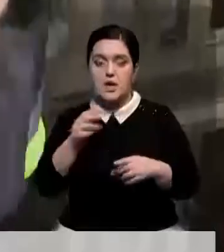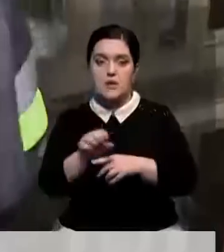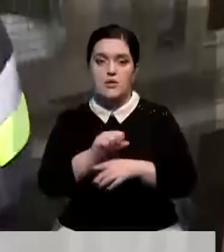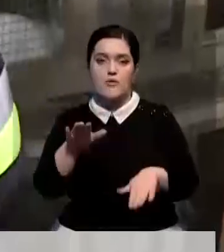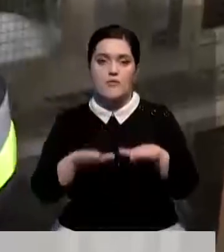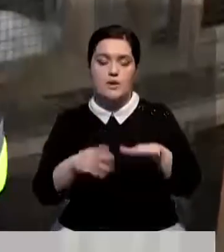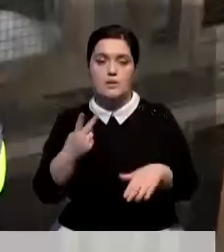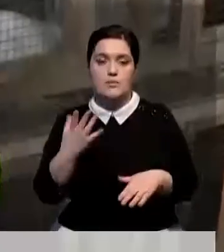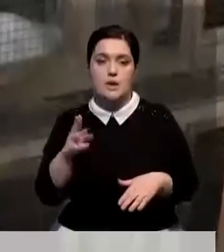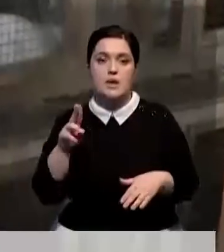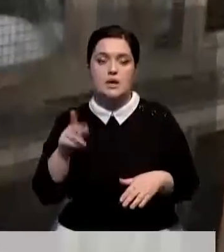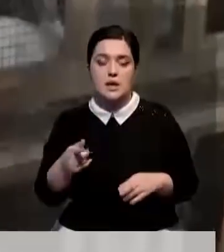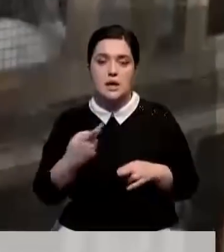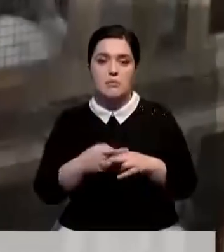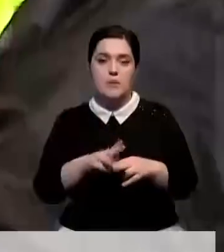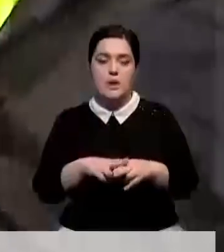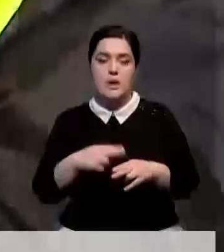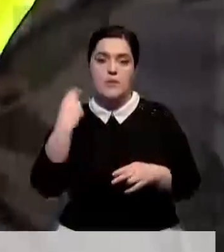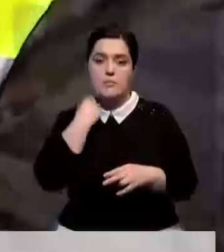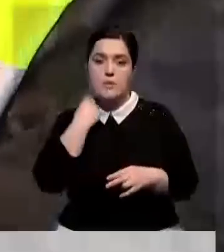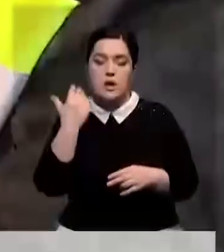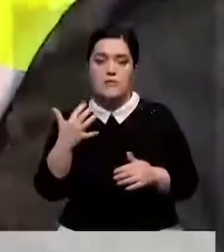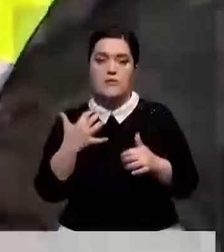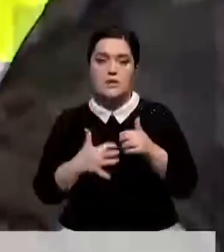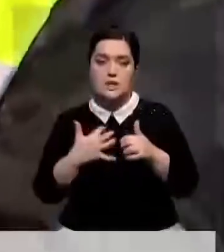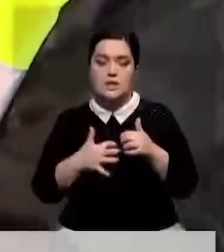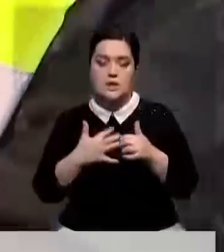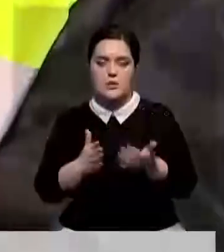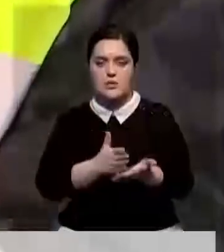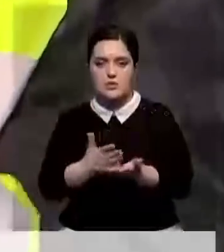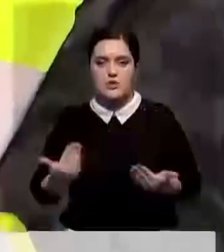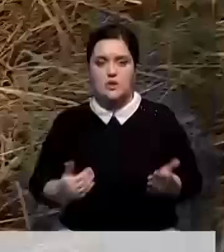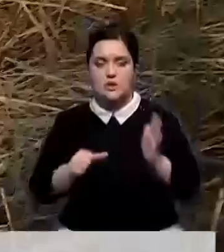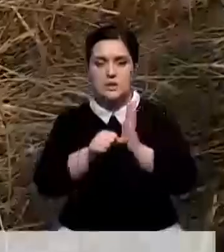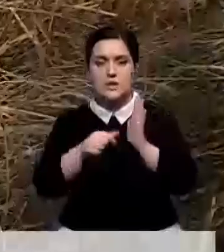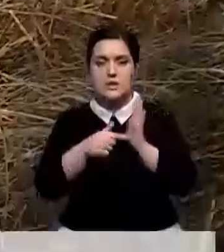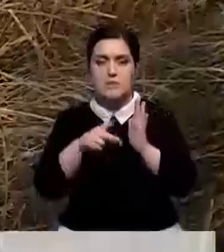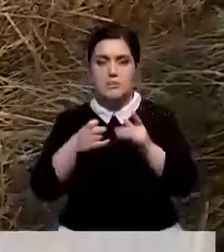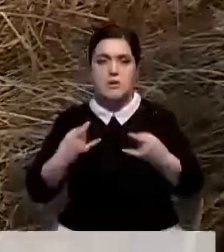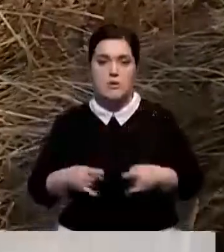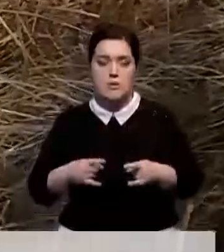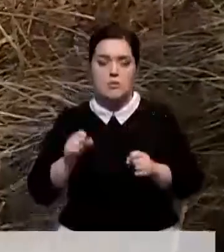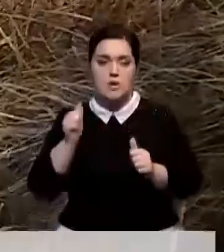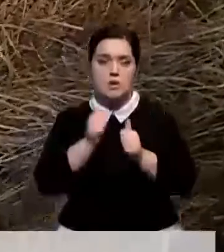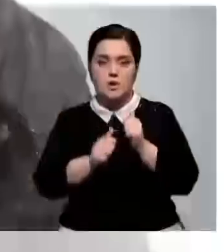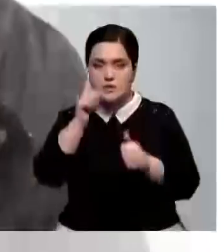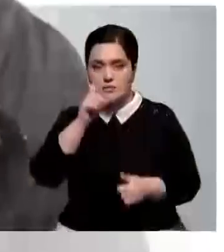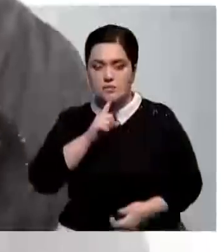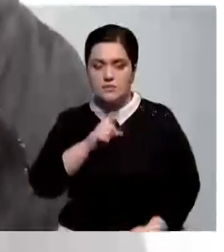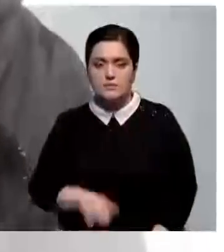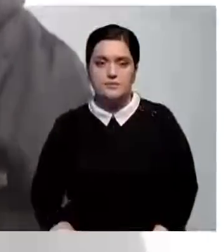25 килограмм установил британский самец. В среднем кролики живут 6-7 лет, а размножаться могут каждый месяц.